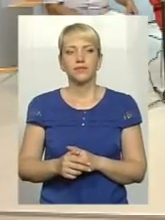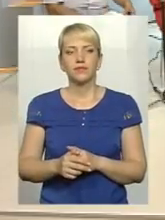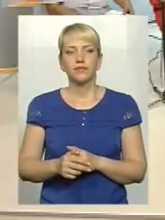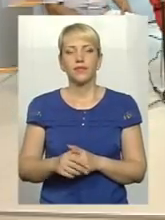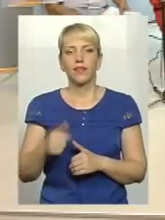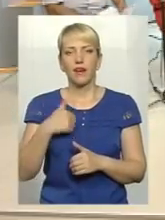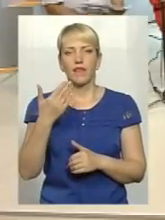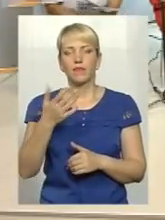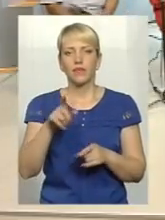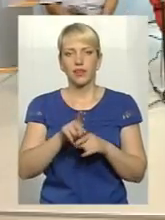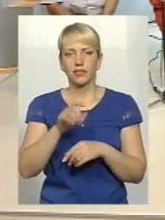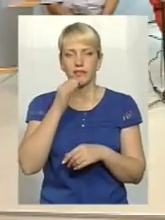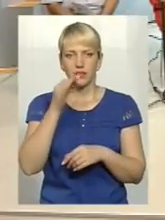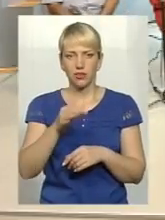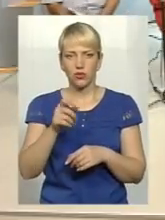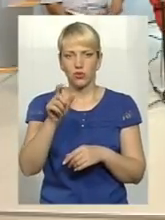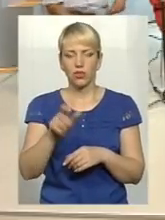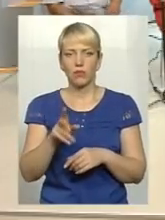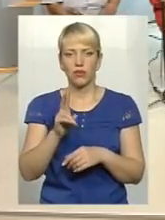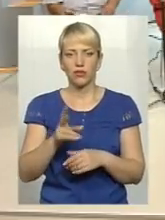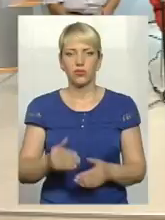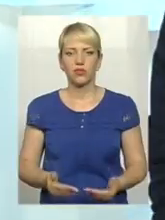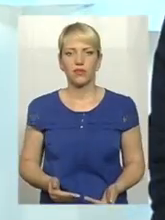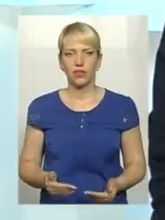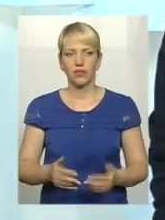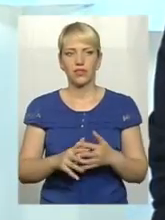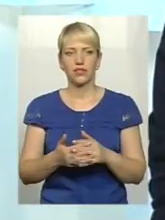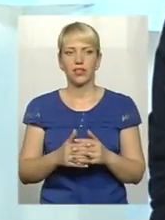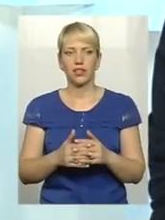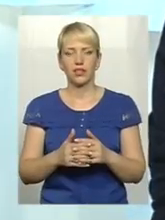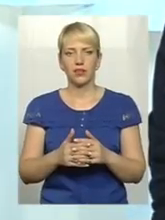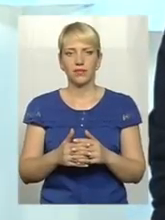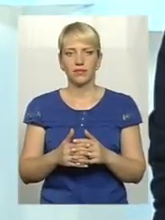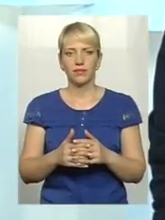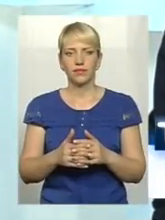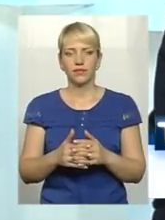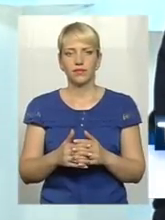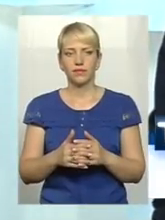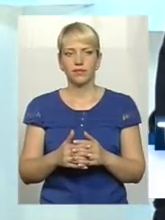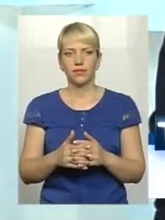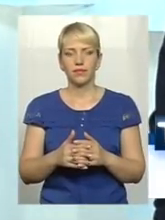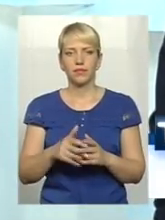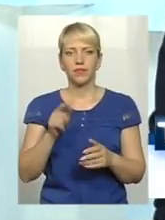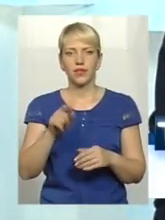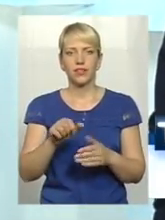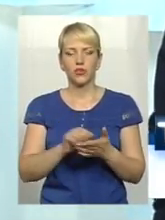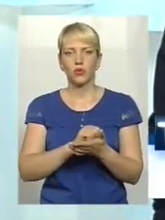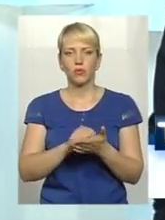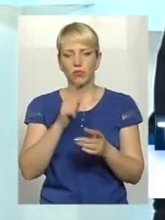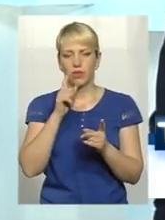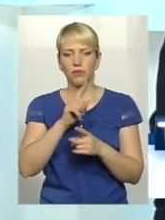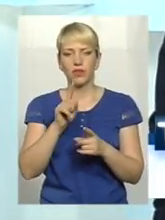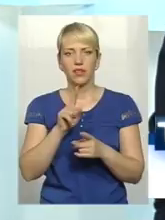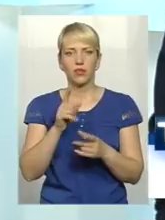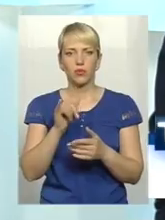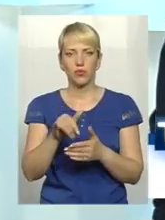я вам так скажу, що та особа, яка живе в селі, можна так сказати, навіть при тих документах мінімальних, які в